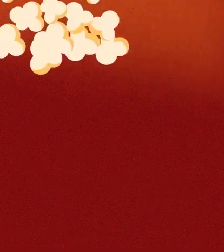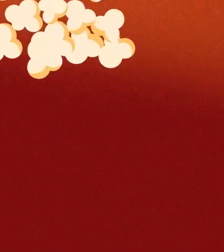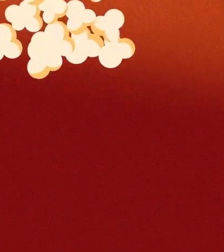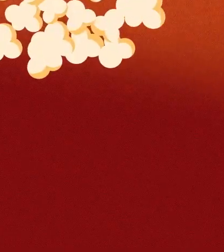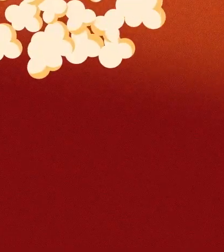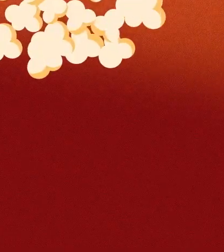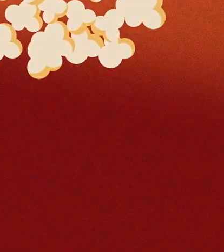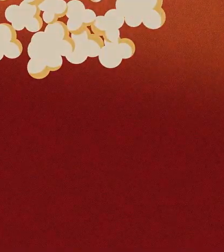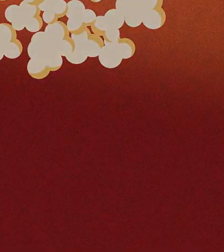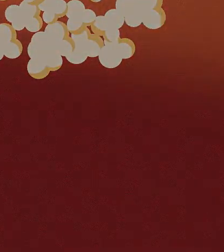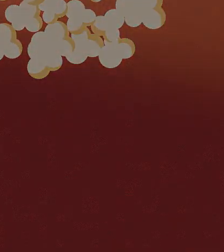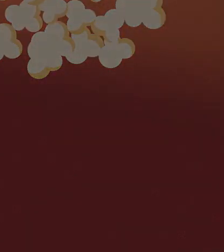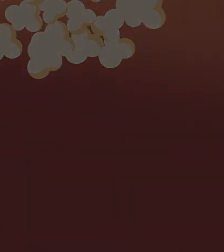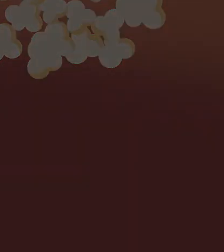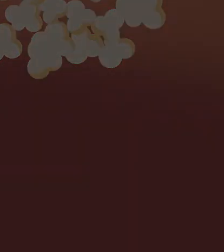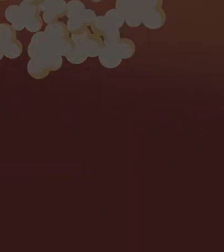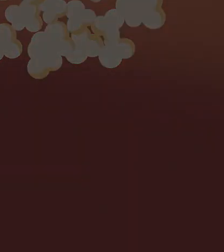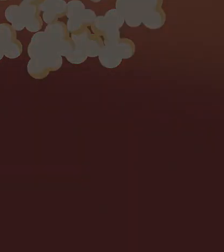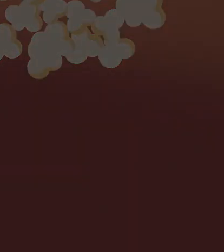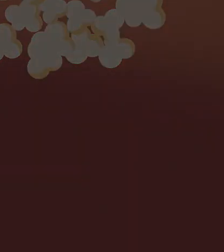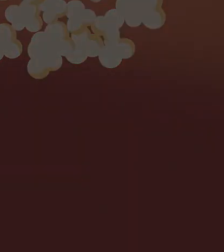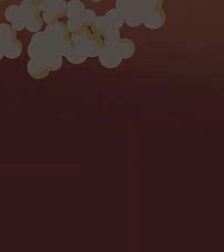Inscreva Tром de contas, eu não sou